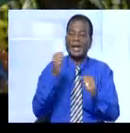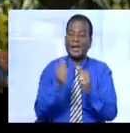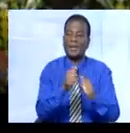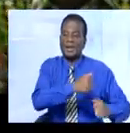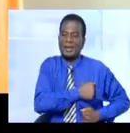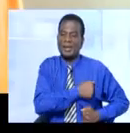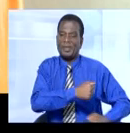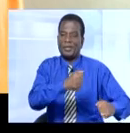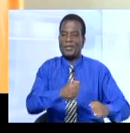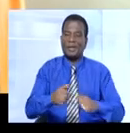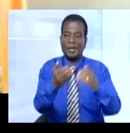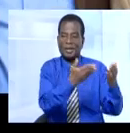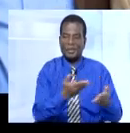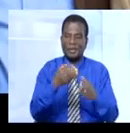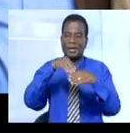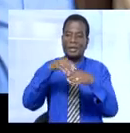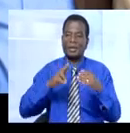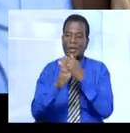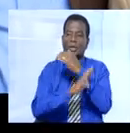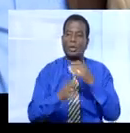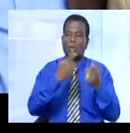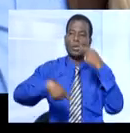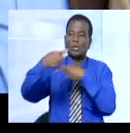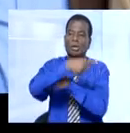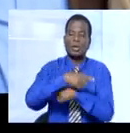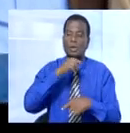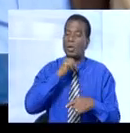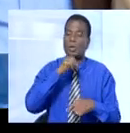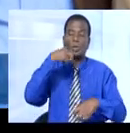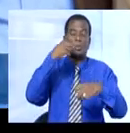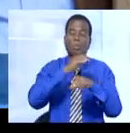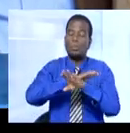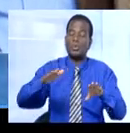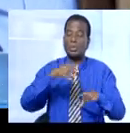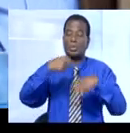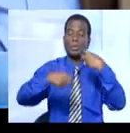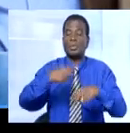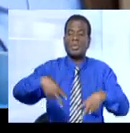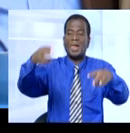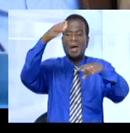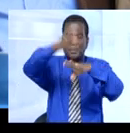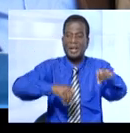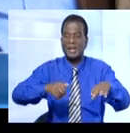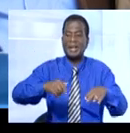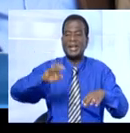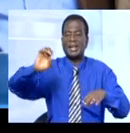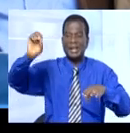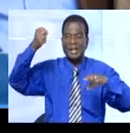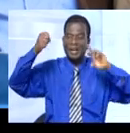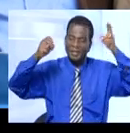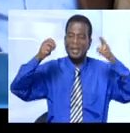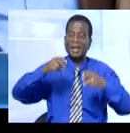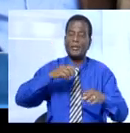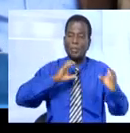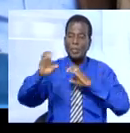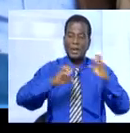les forces en service dans leur région. Aujourd'hui, il n plus question de faire le nid des assayants. Il faut communiquer avec les